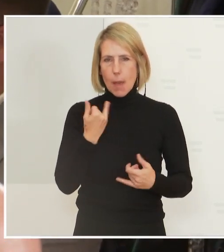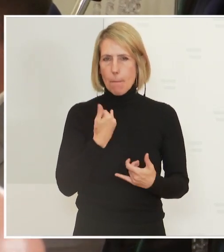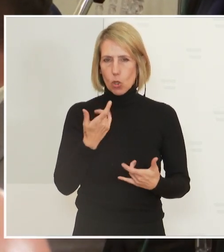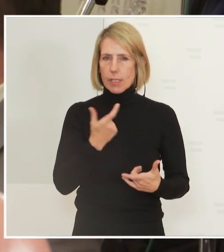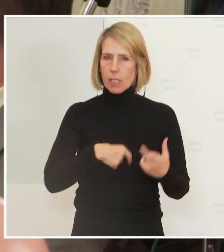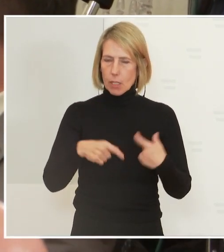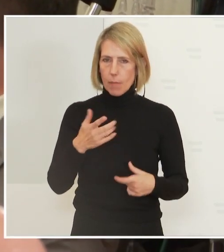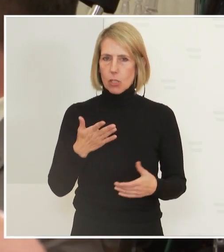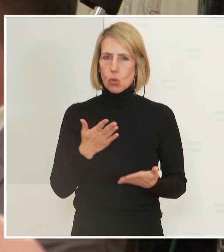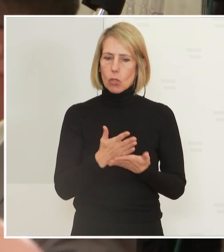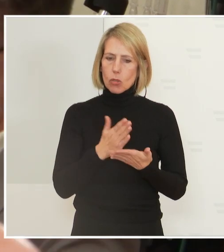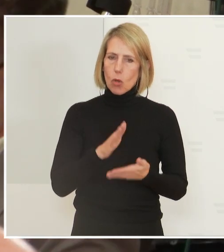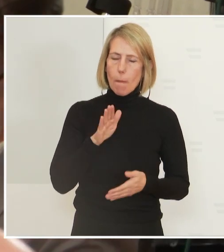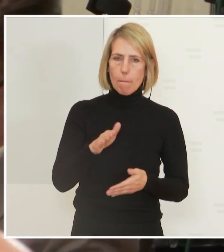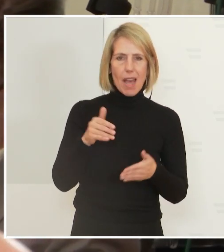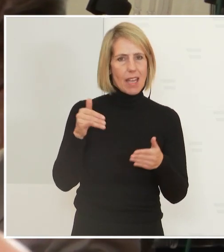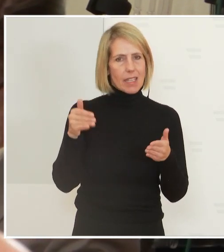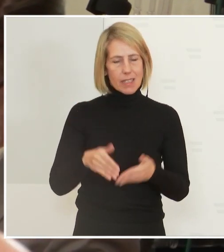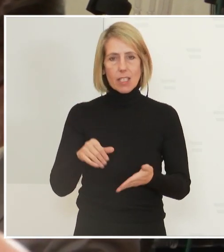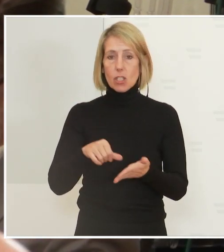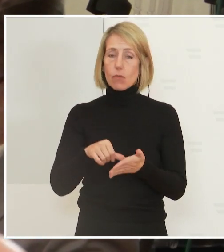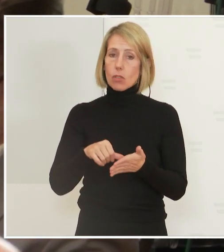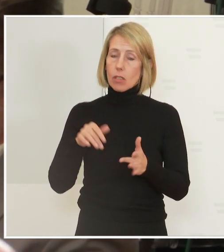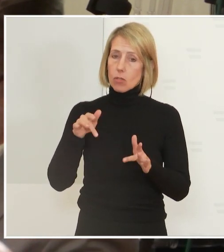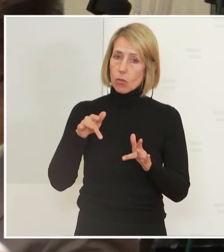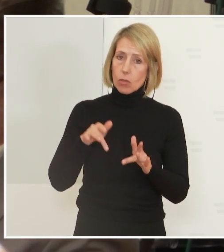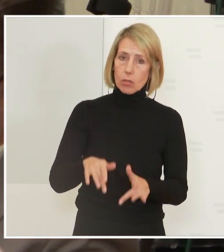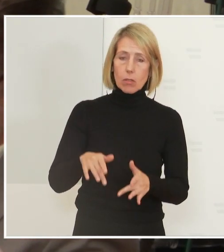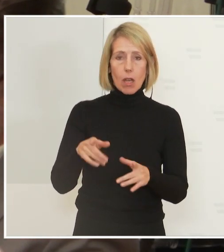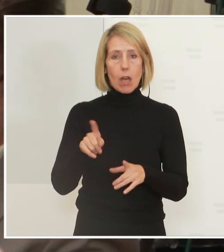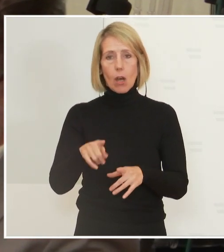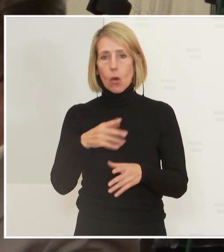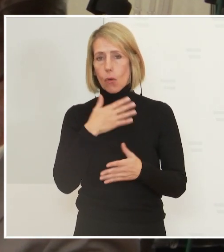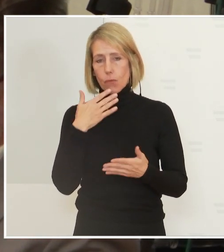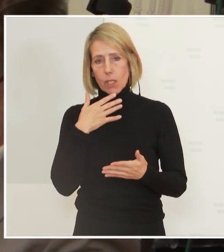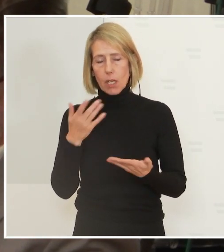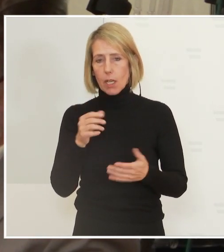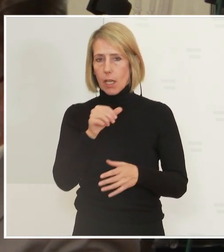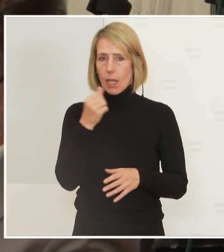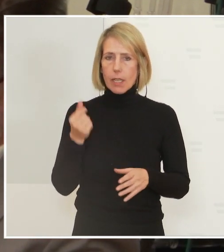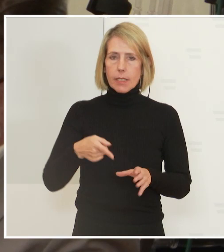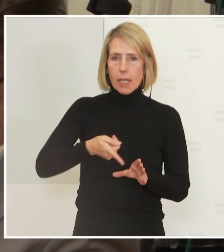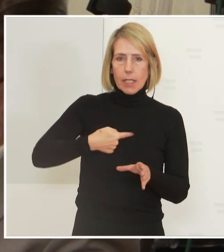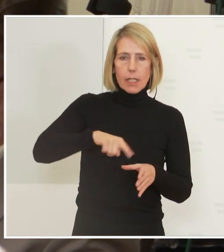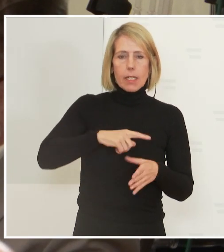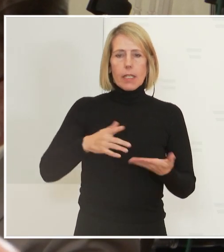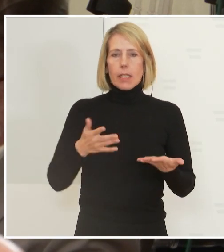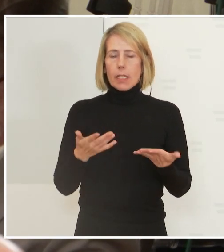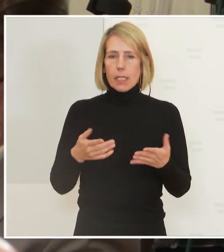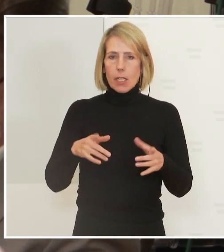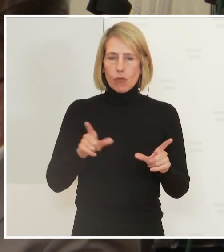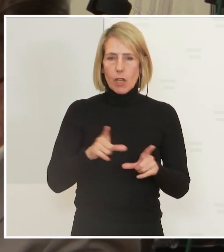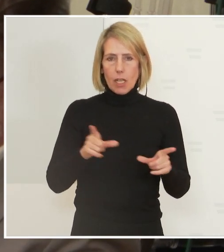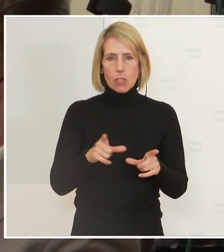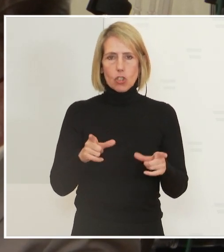Intensivstationen, ist in einem weiteren Schritt denkbar, dass man auch bei Innenbereichen wie Konzerten und Ähnlichem wieder auf FFP2-Masken setzt,